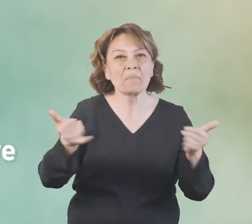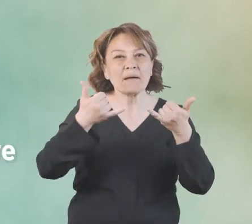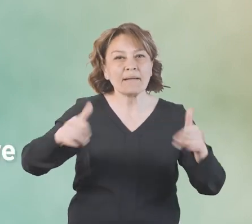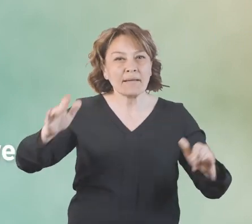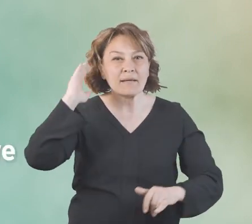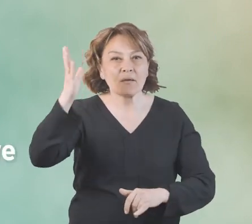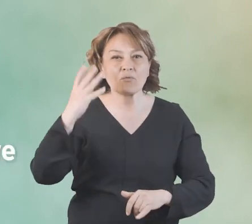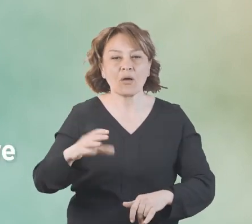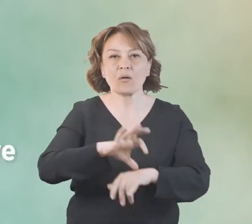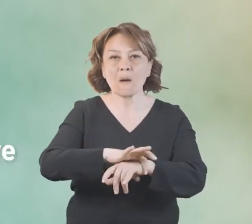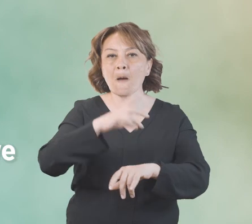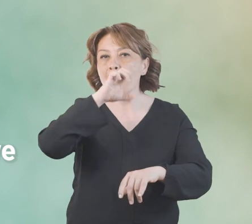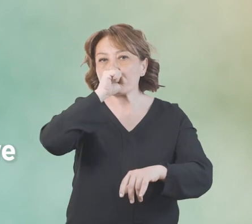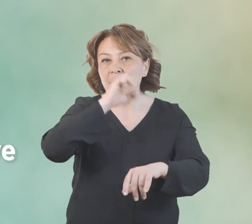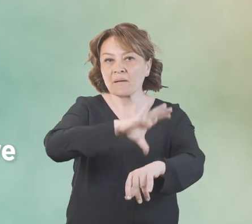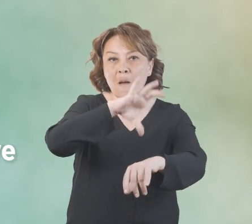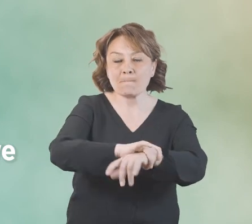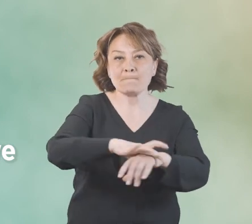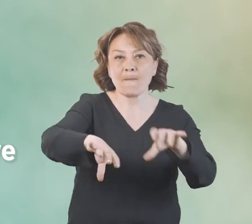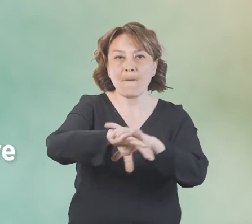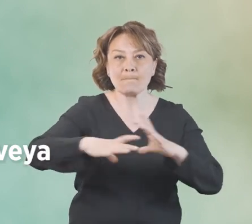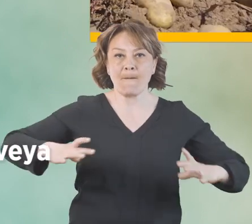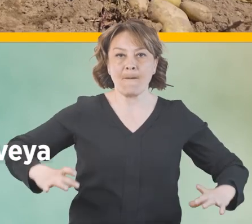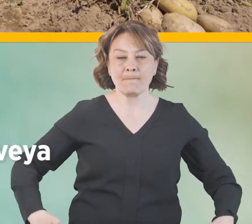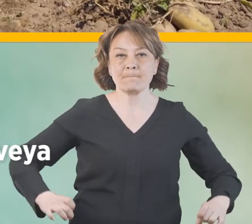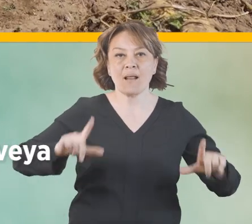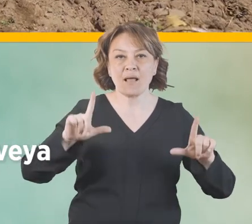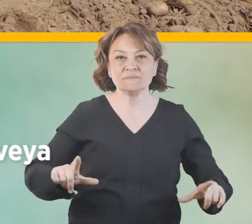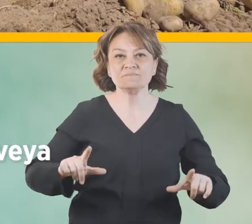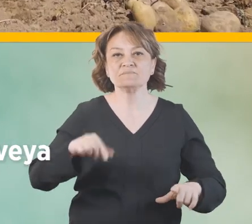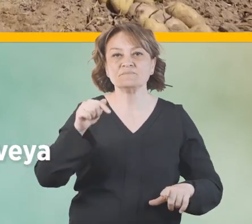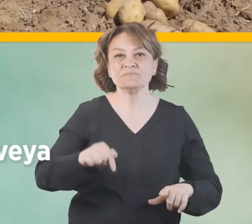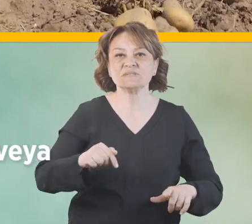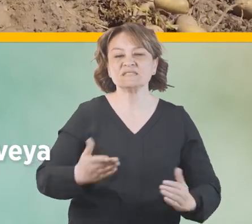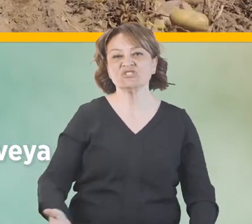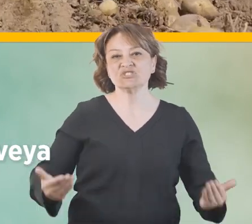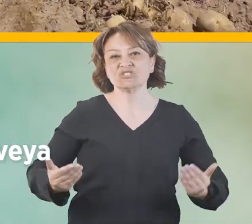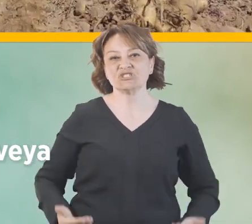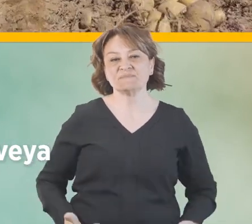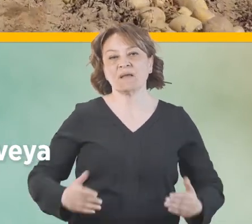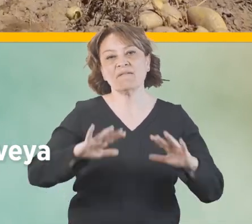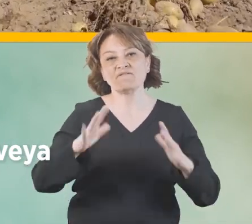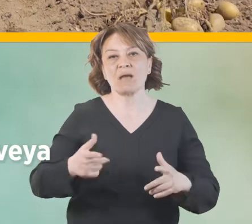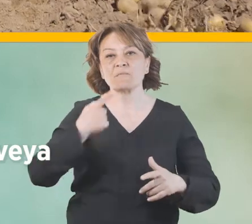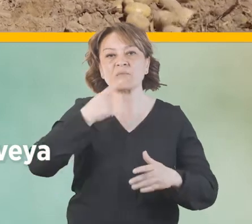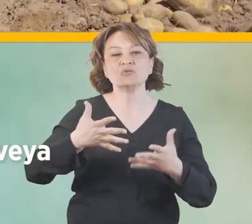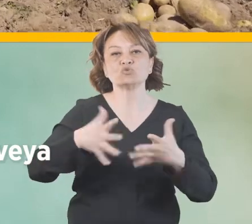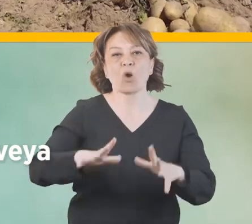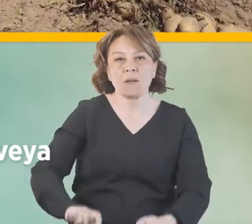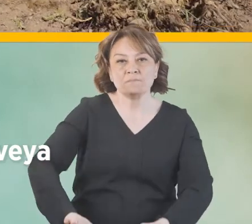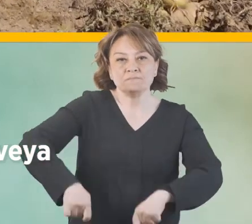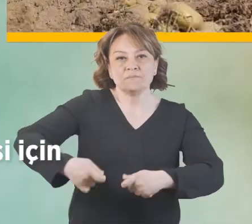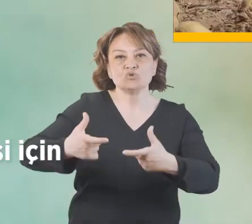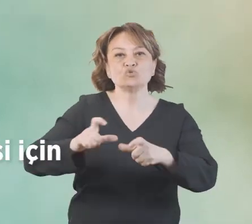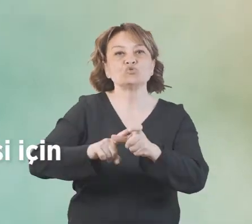giderken kol ve bacakları kapatan giysiler giyilmeli, bu alanlarda mümkünse çizmek kullanılmalı veya paçalar çorap içine